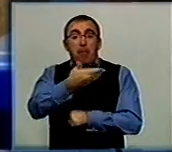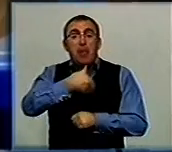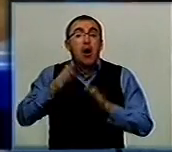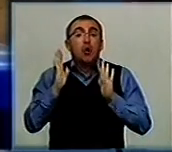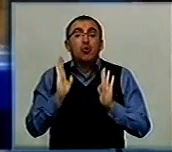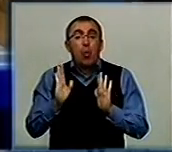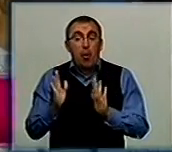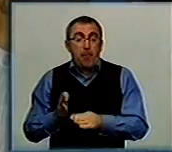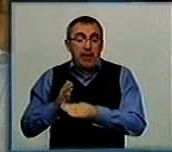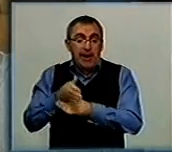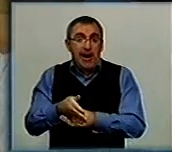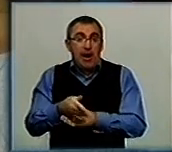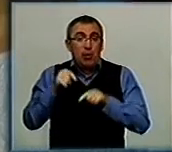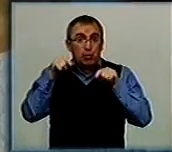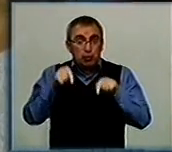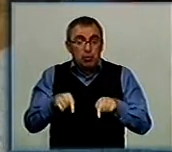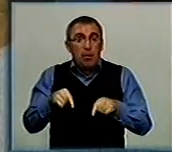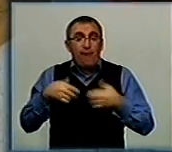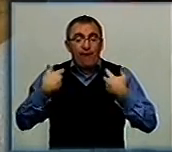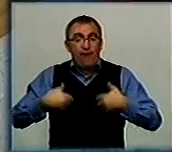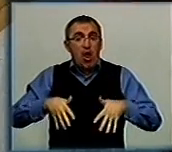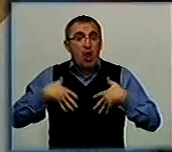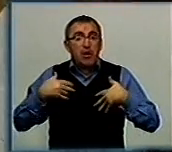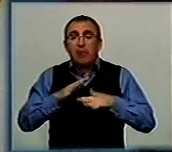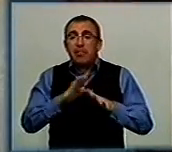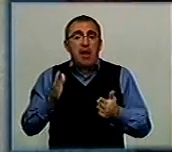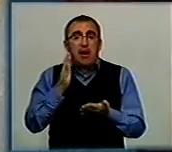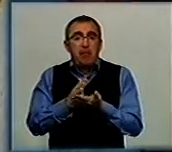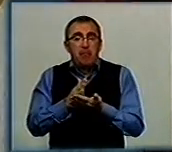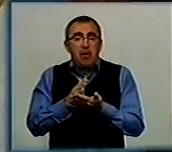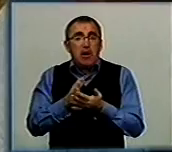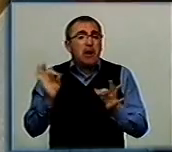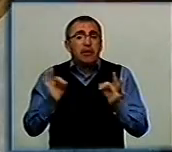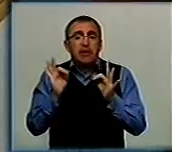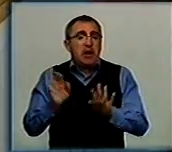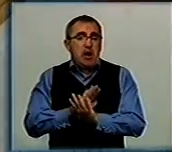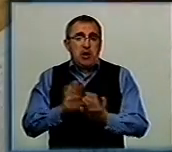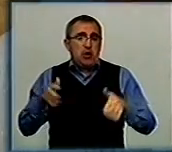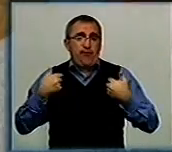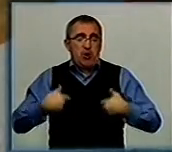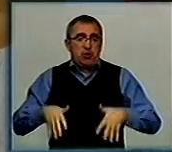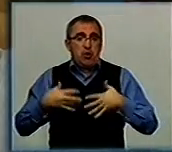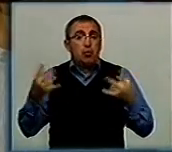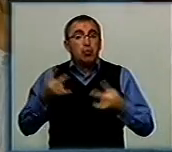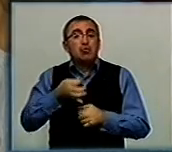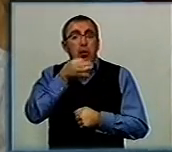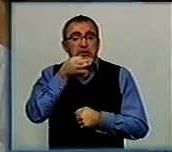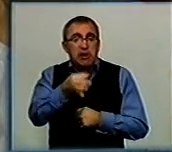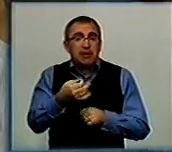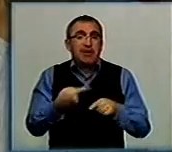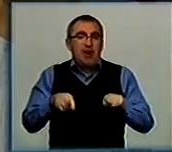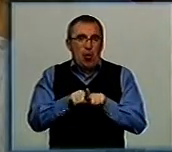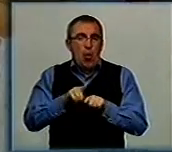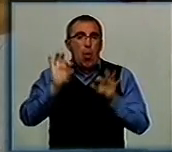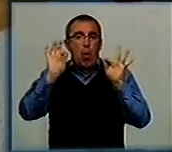приїхали сюди, ми не мали абсолютно ніяких вещей, можна сказати, такого